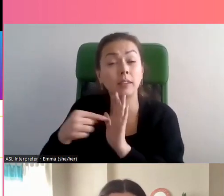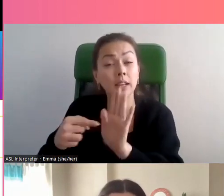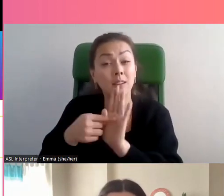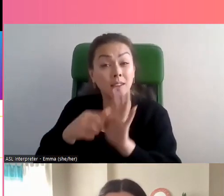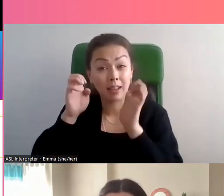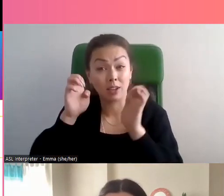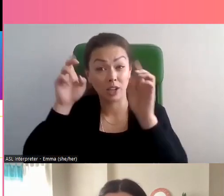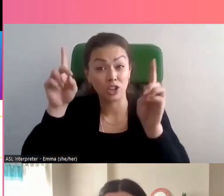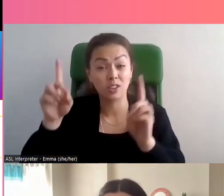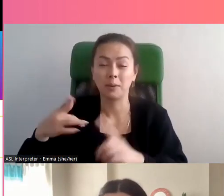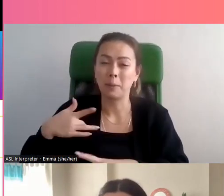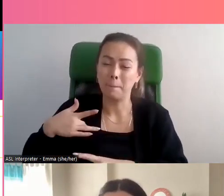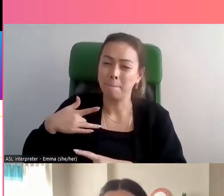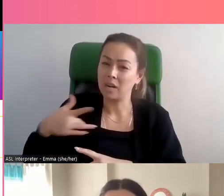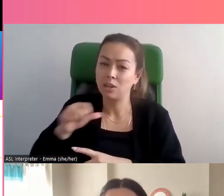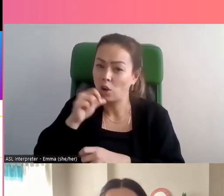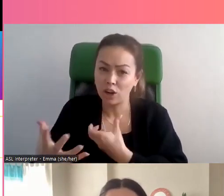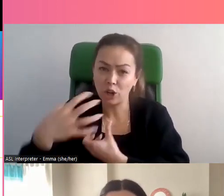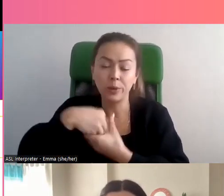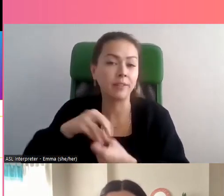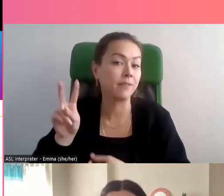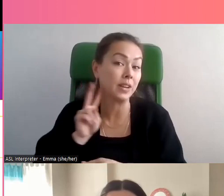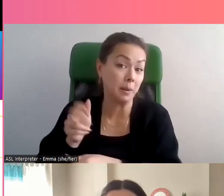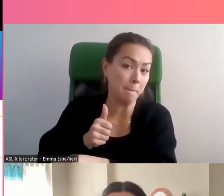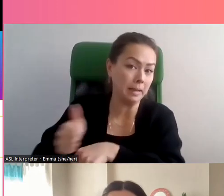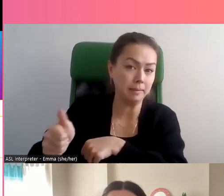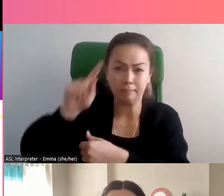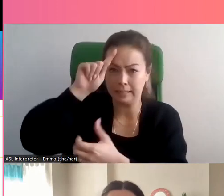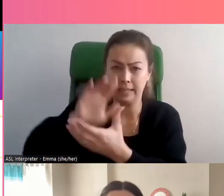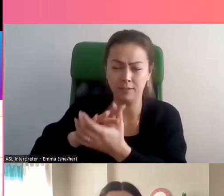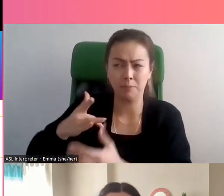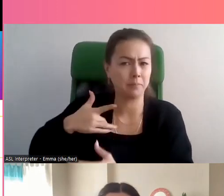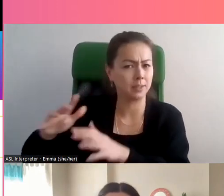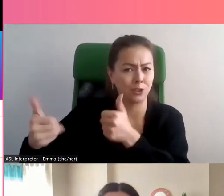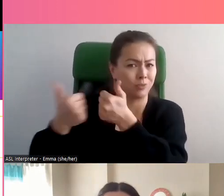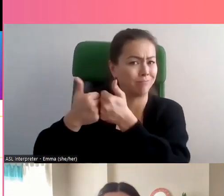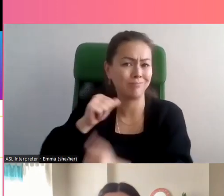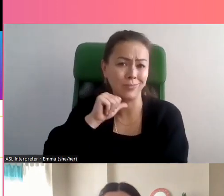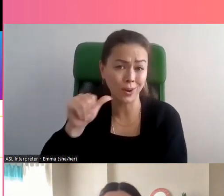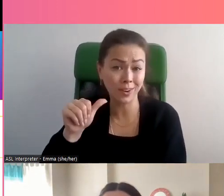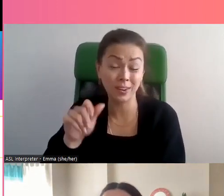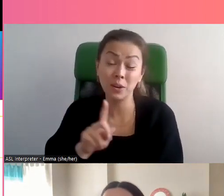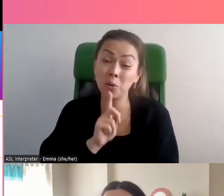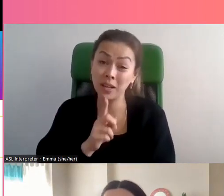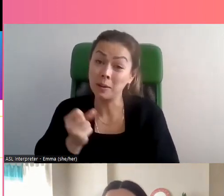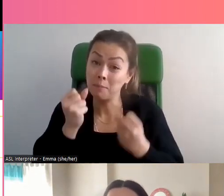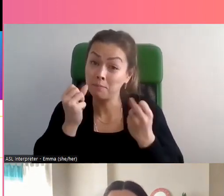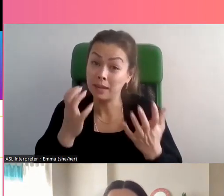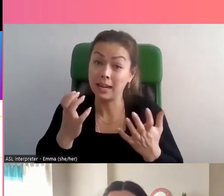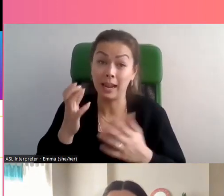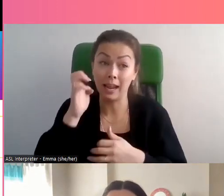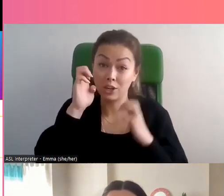exemple, beaucoup de programmes ne reconnaissent pas et ne mettent pas au défi le harcèlement et l'intimidation. En fait, beaucoup de présentations